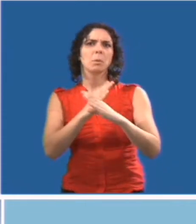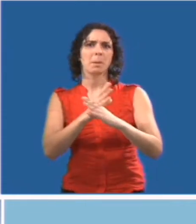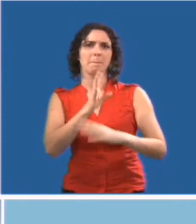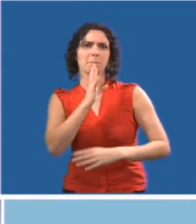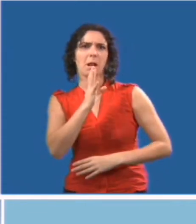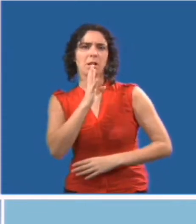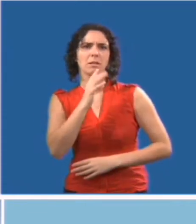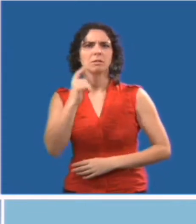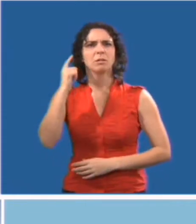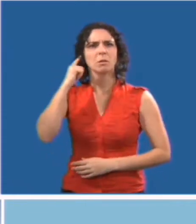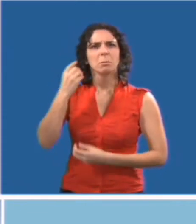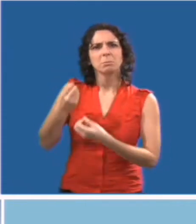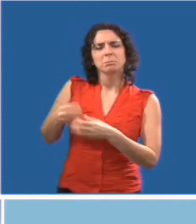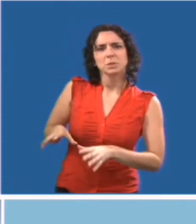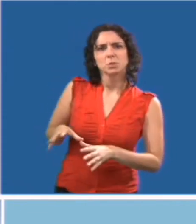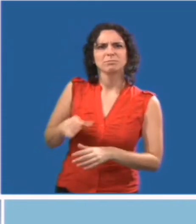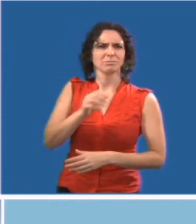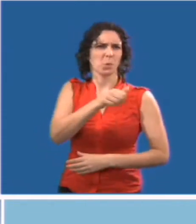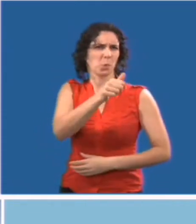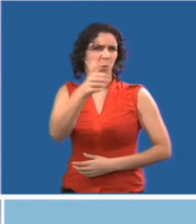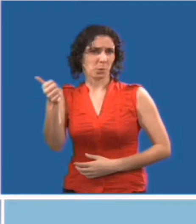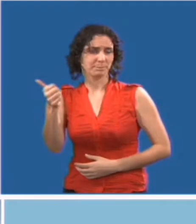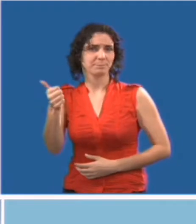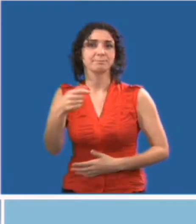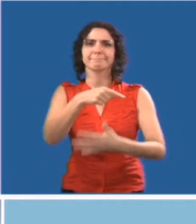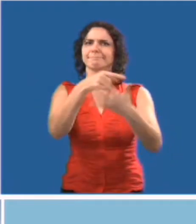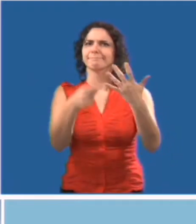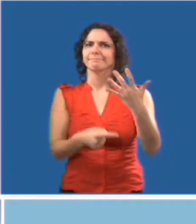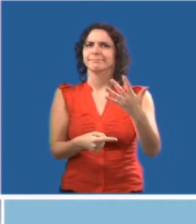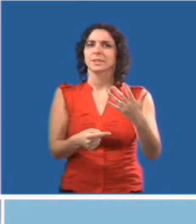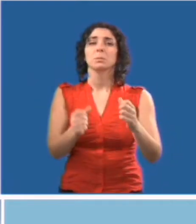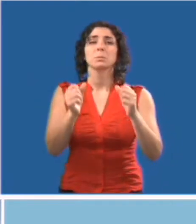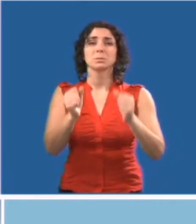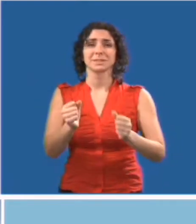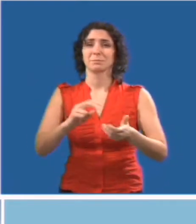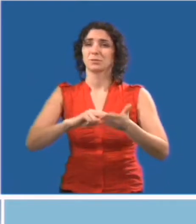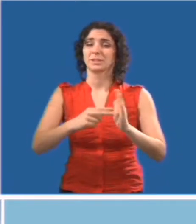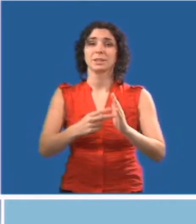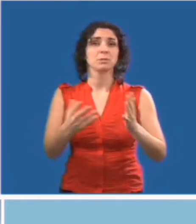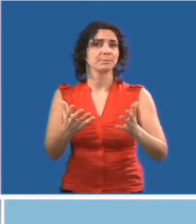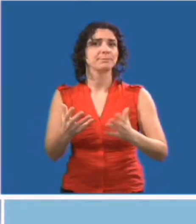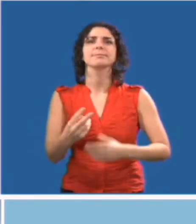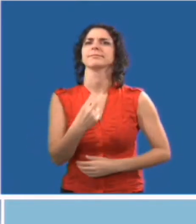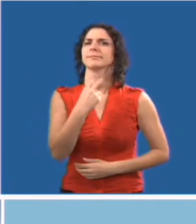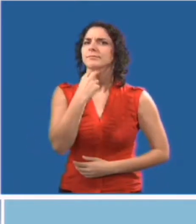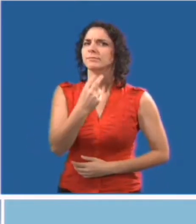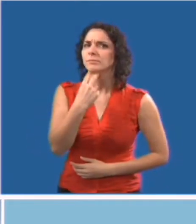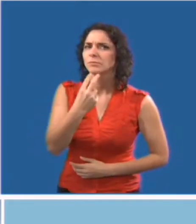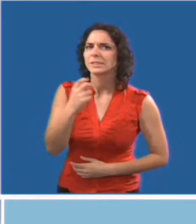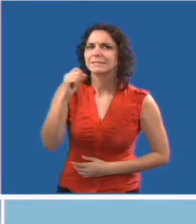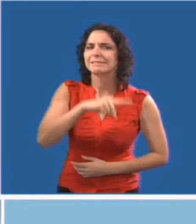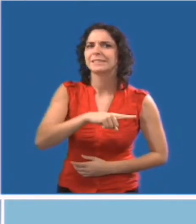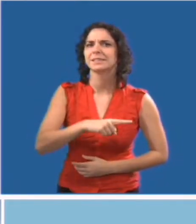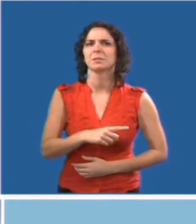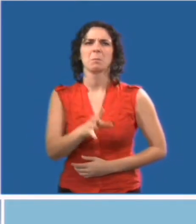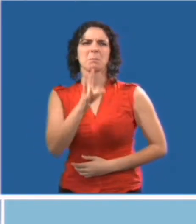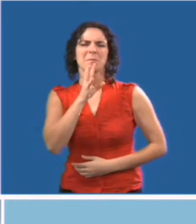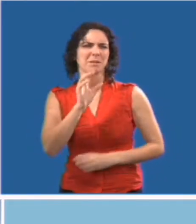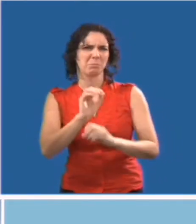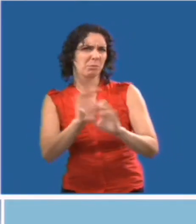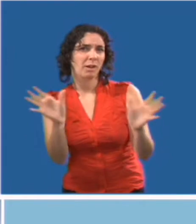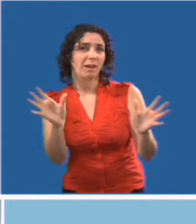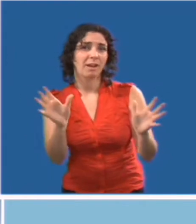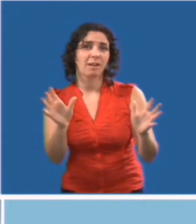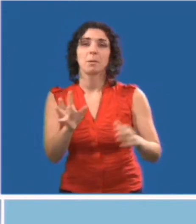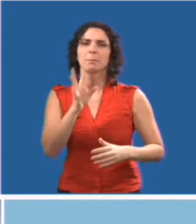un trouble de la parole, une perte de louis ou une autre affection peut rendre difficile la prononciation